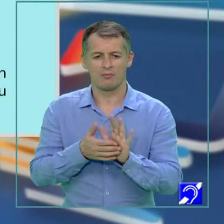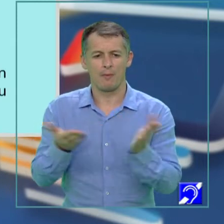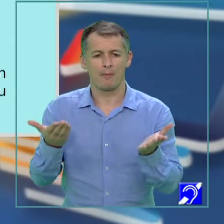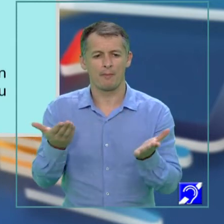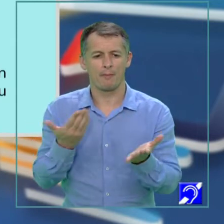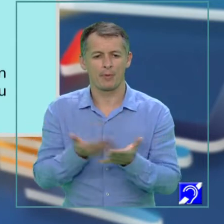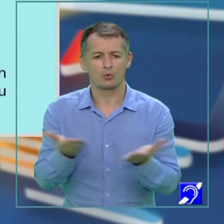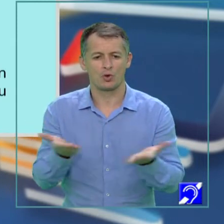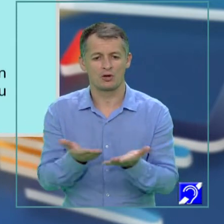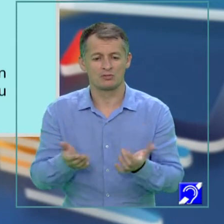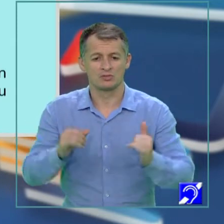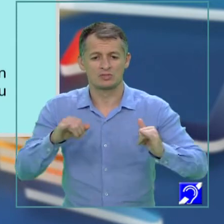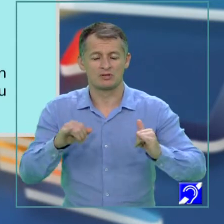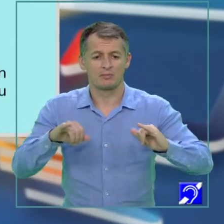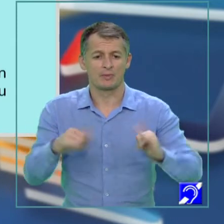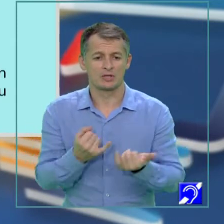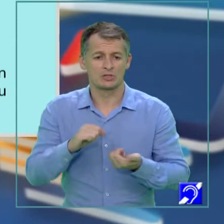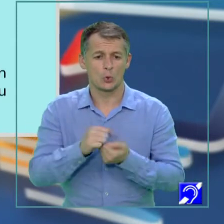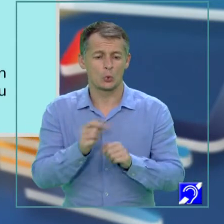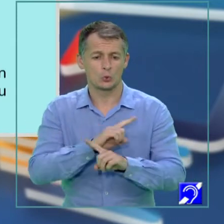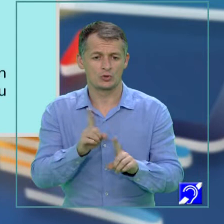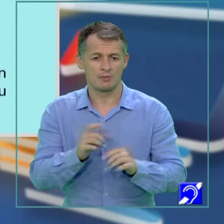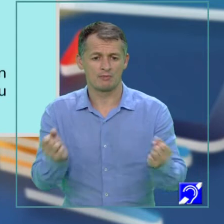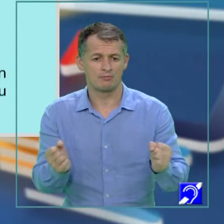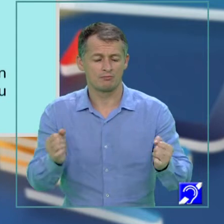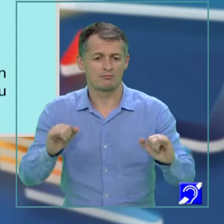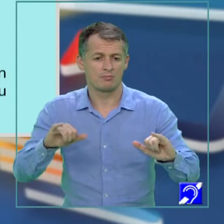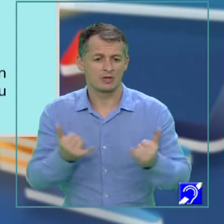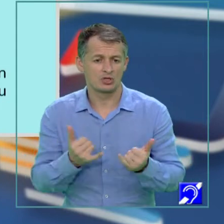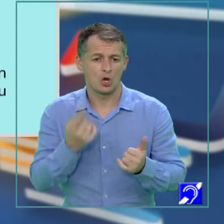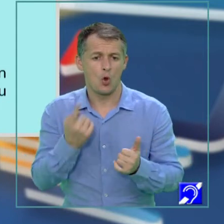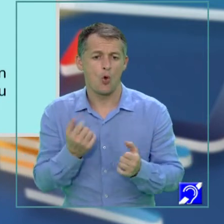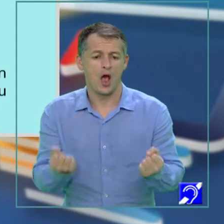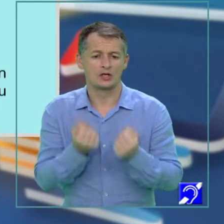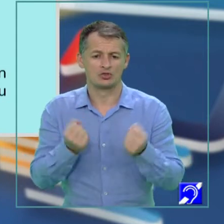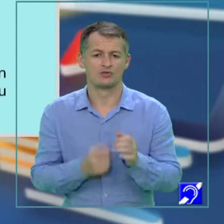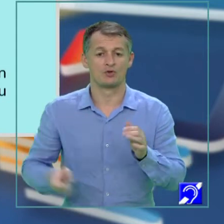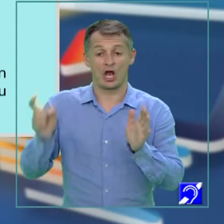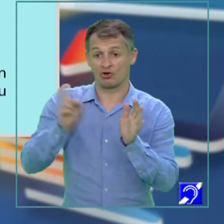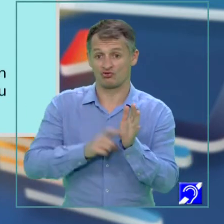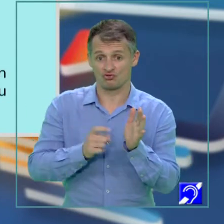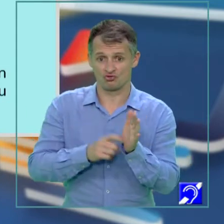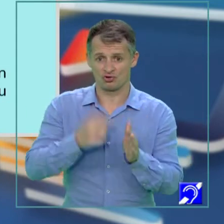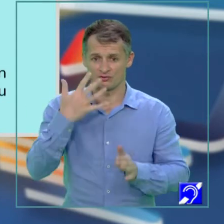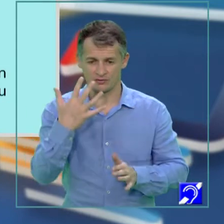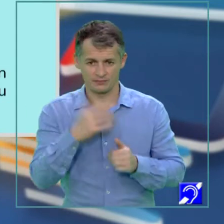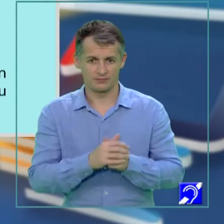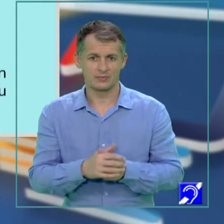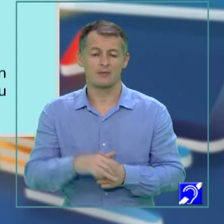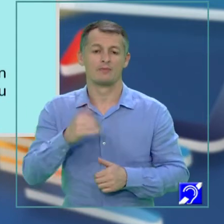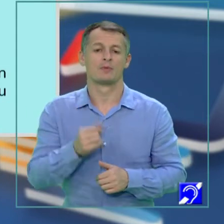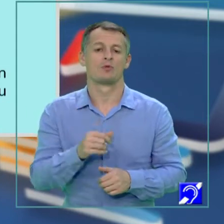care se petrece sau nu se petrece o acțiune. Și în fine, cerința a cincea, construită pe baza verbului